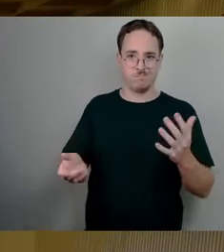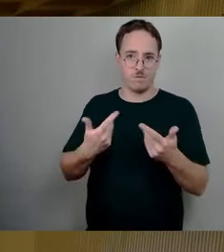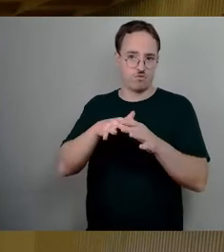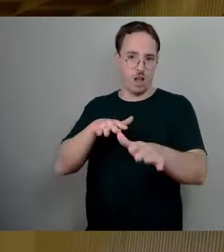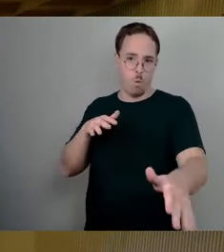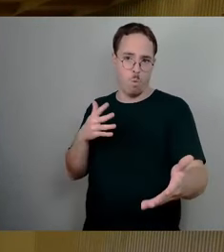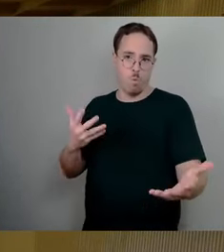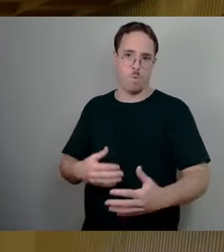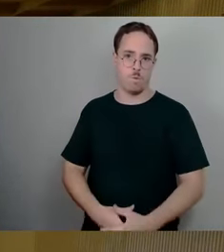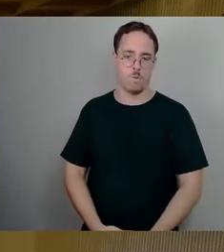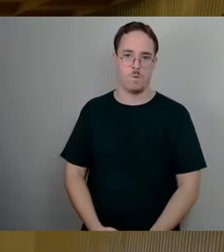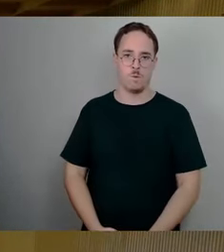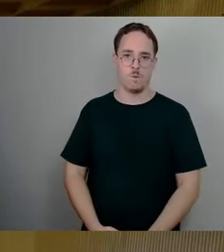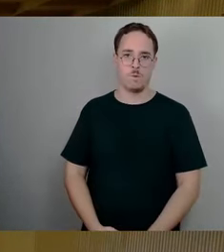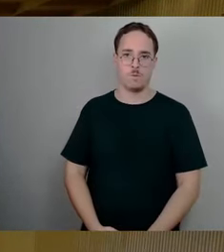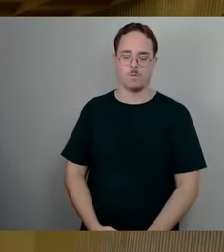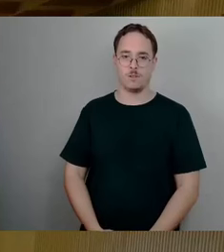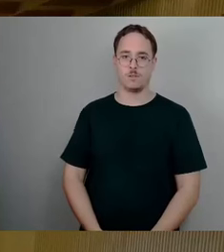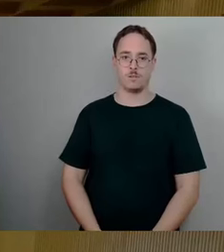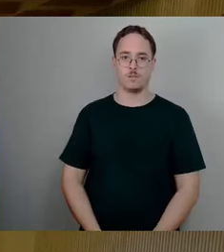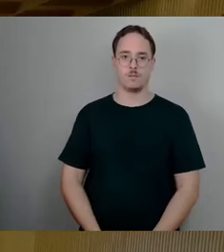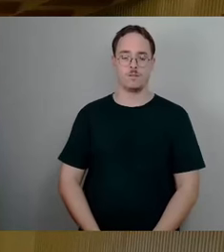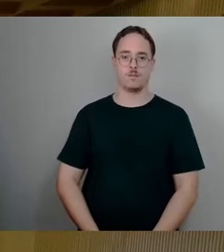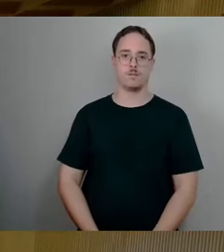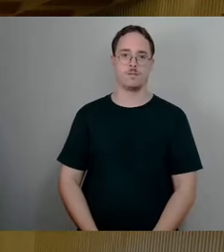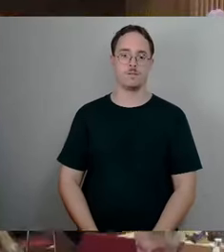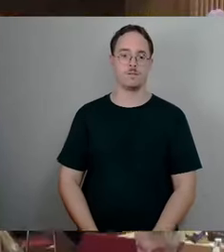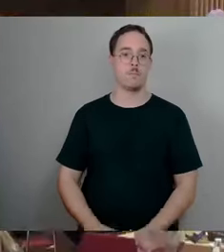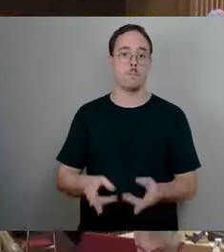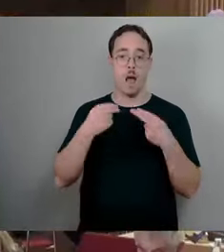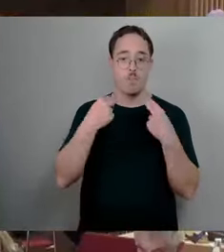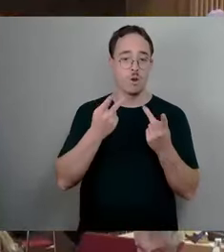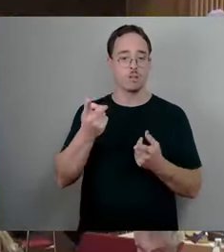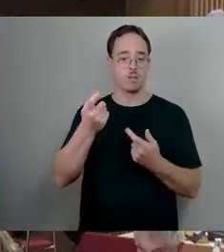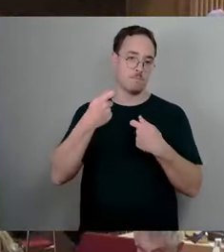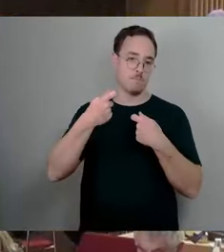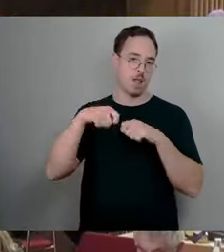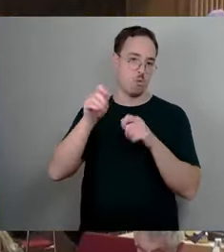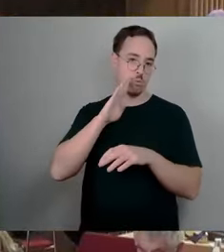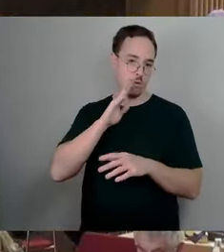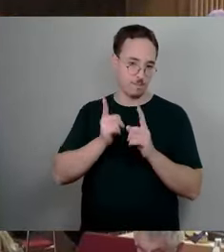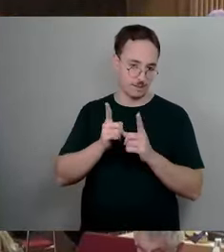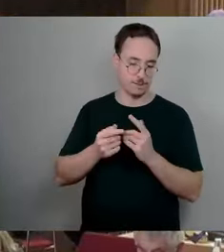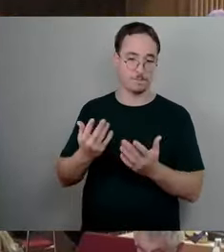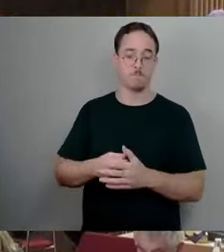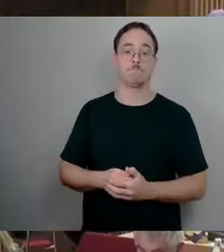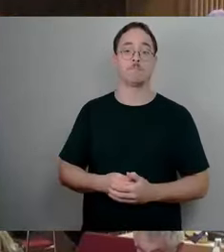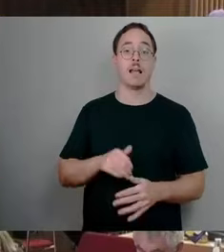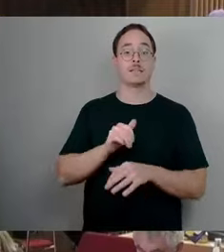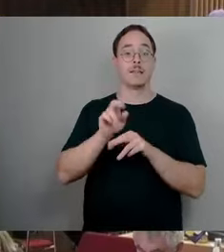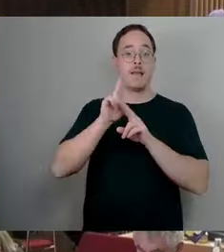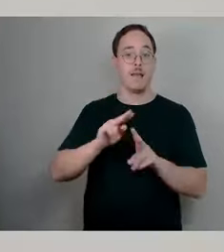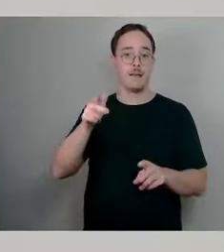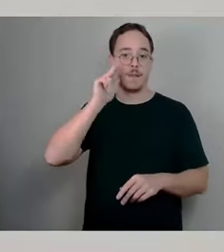So, die Beantwortung übernimmt Herr Baubürgermeister Kühn. Bitte schön. Ja, sehr geehrter Herr Stadtrat Dietze, die